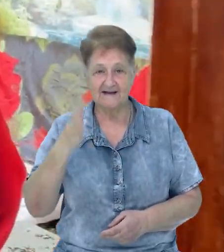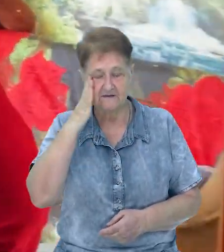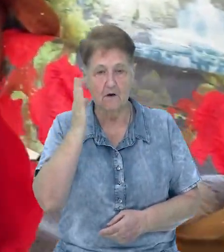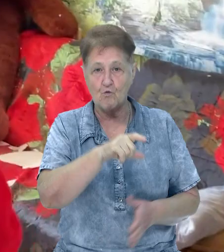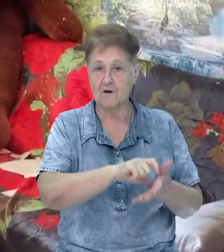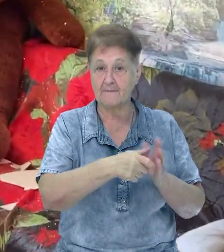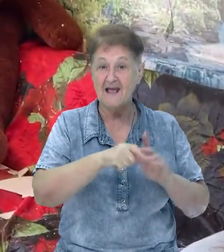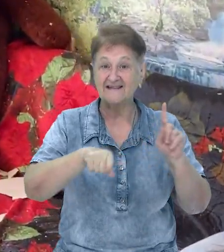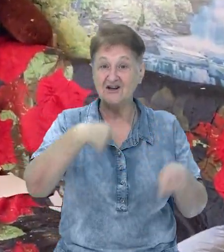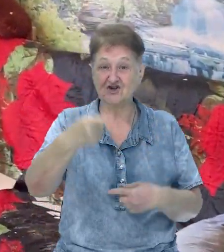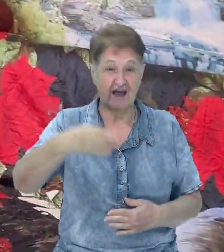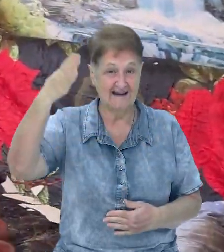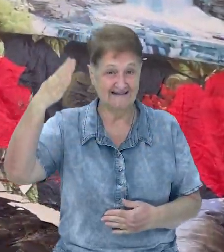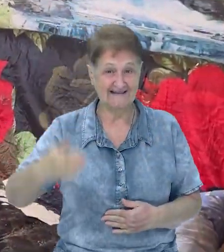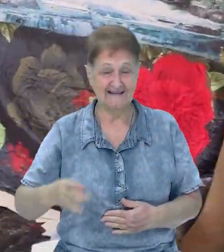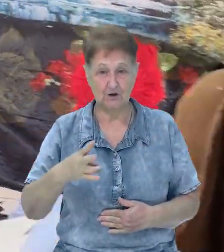кімнаті через стіну.